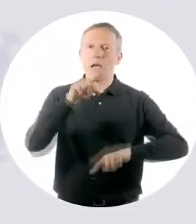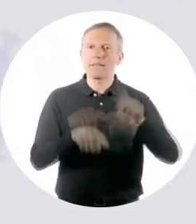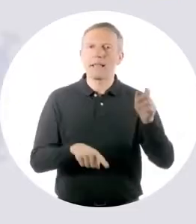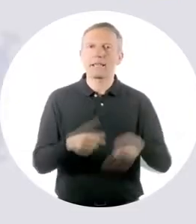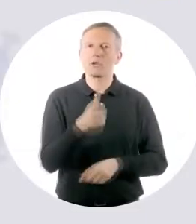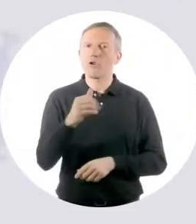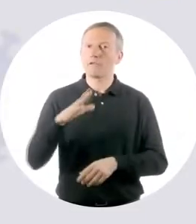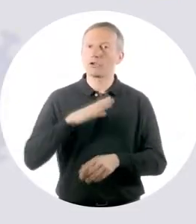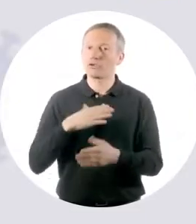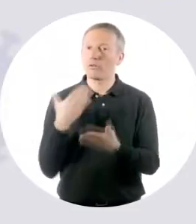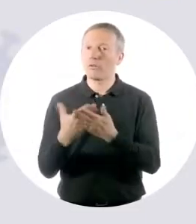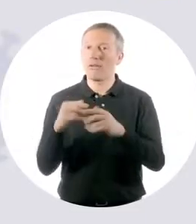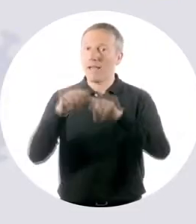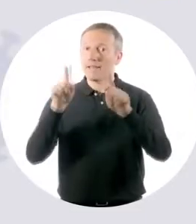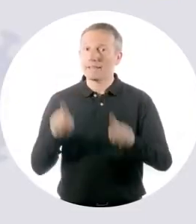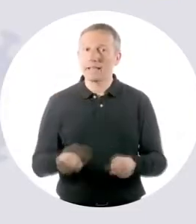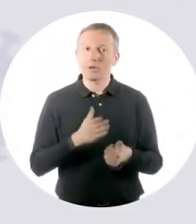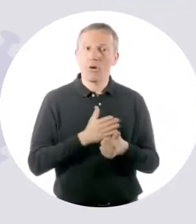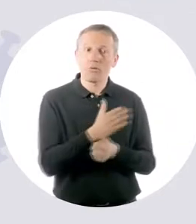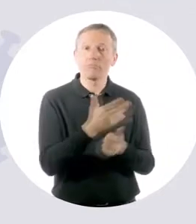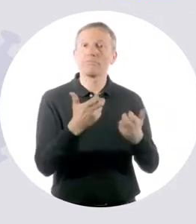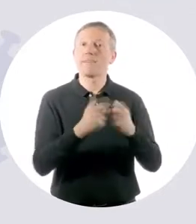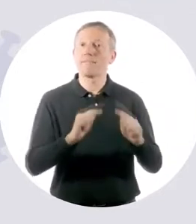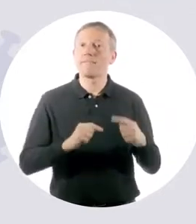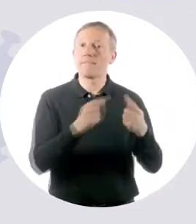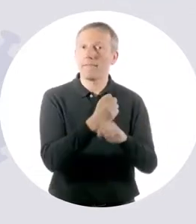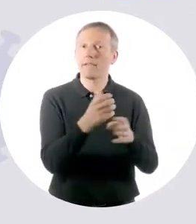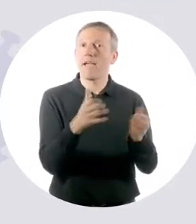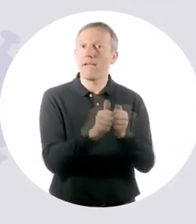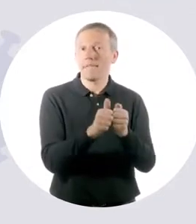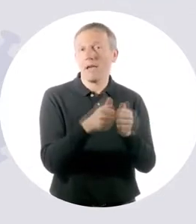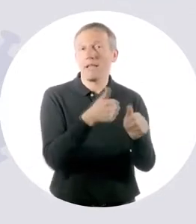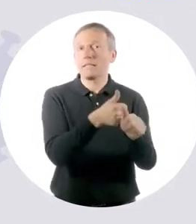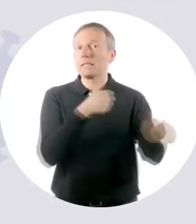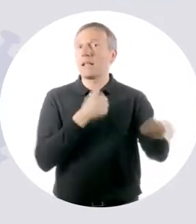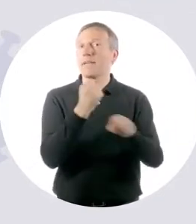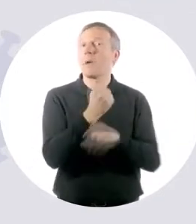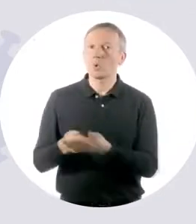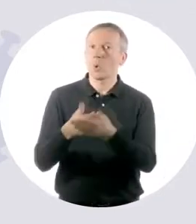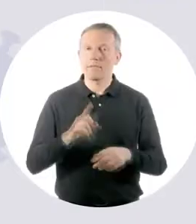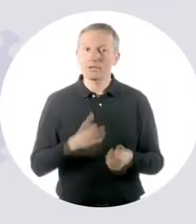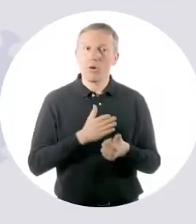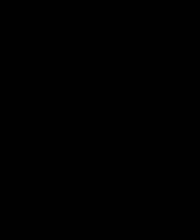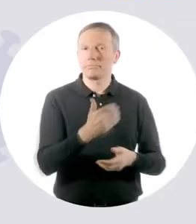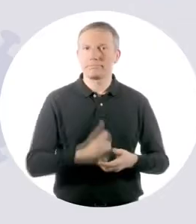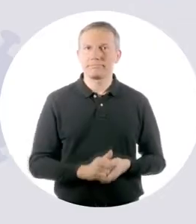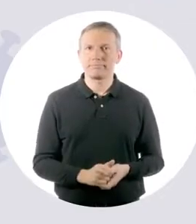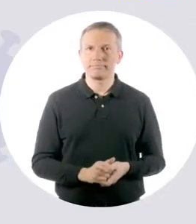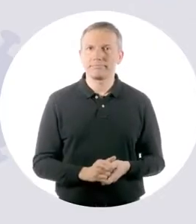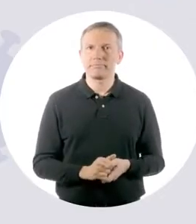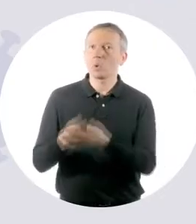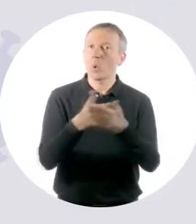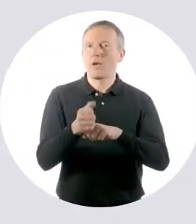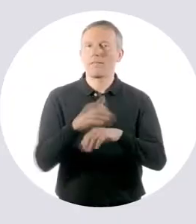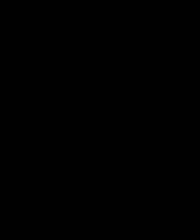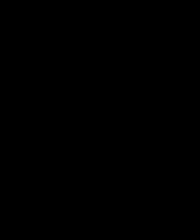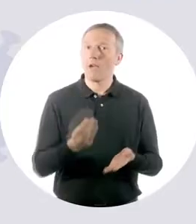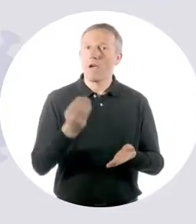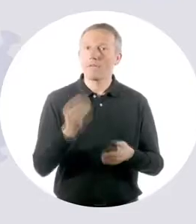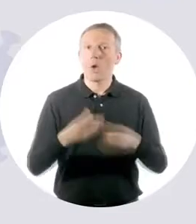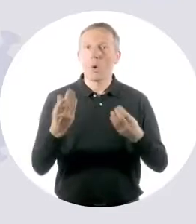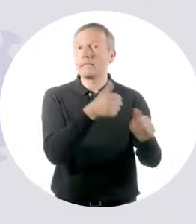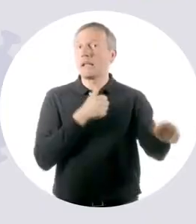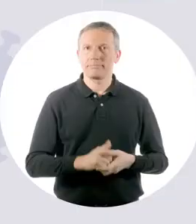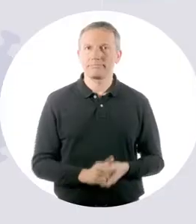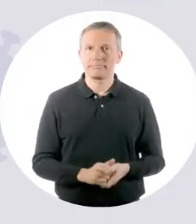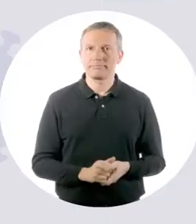déplacement est interdit, sauf muni d'une attestation dans les cas suivants. Allez travailler, si le téléphone est impossible. Faire sucer